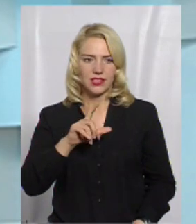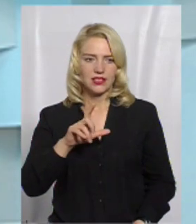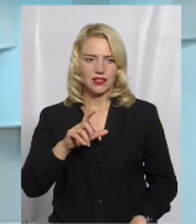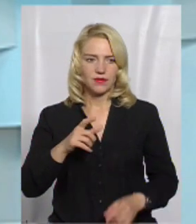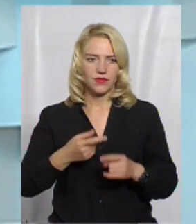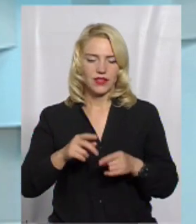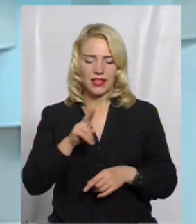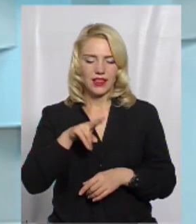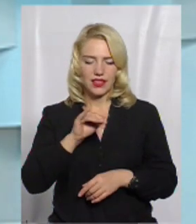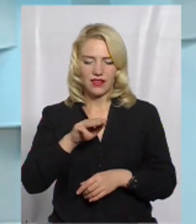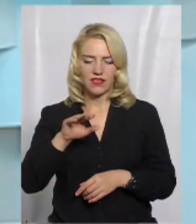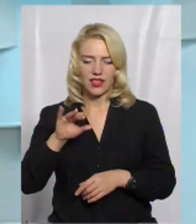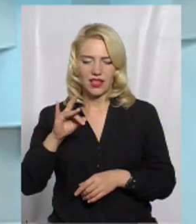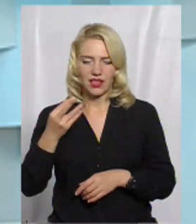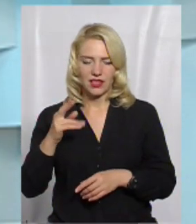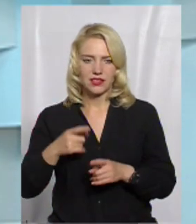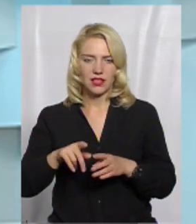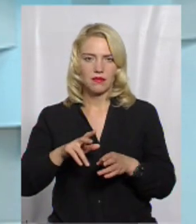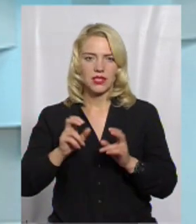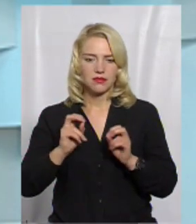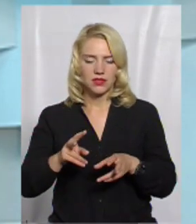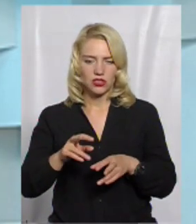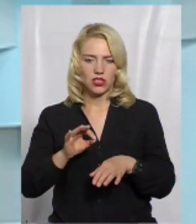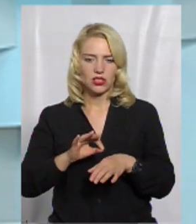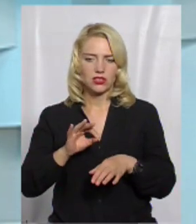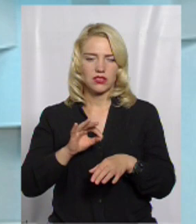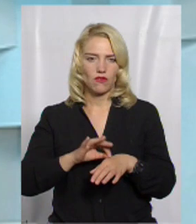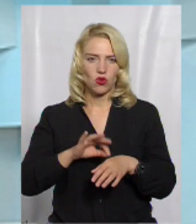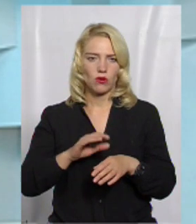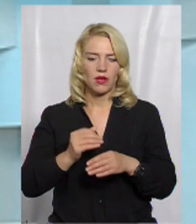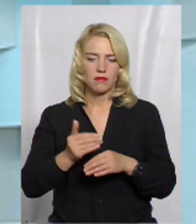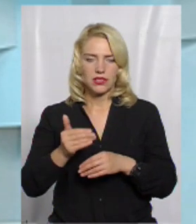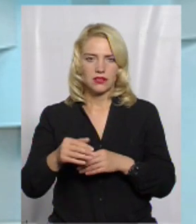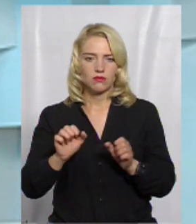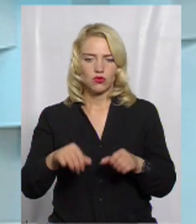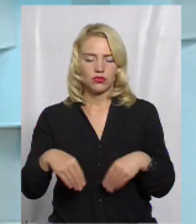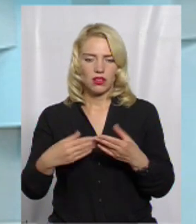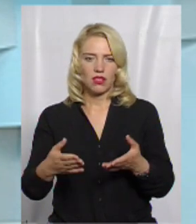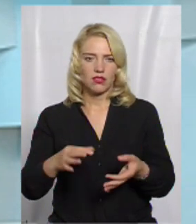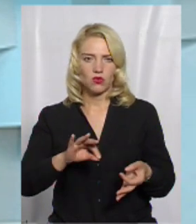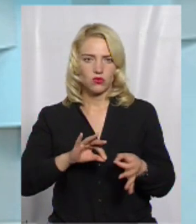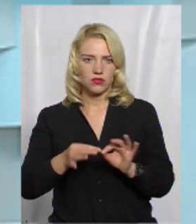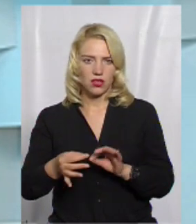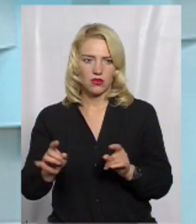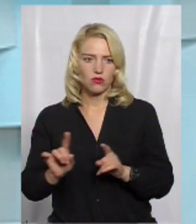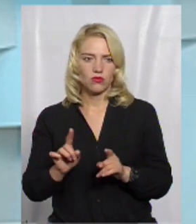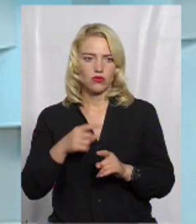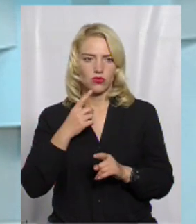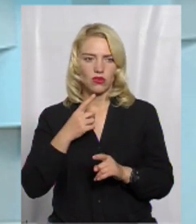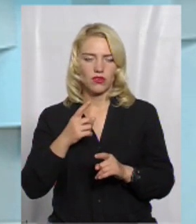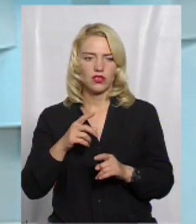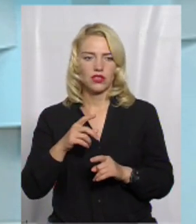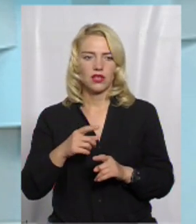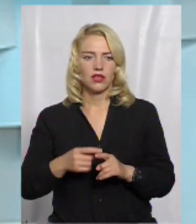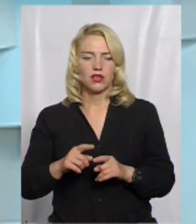небезпечна хвороба і дає часом пізні ускладнення, як правило. Тому говорити ще про